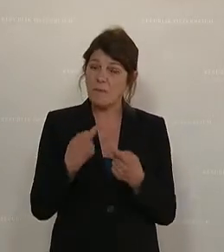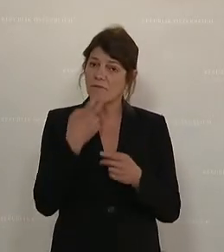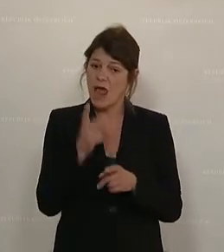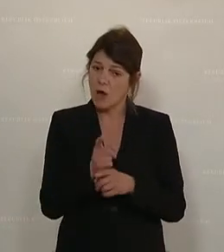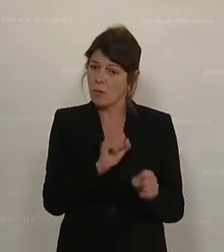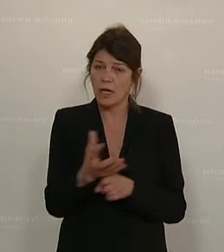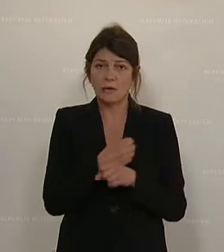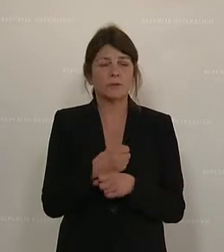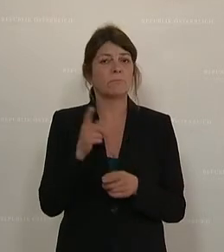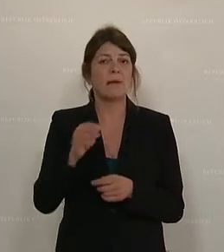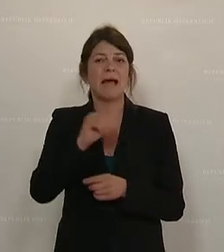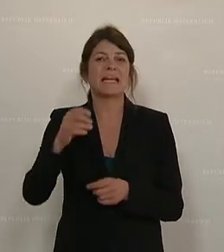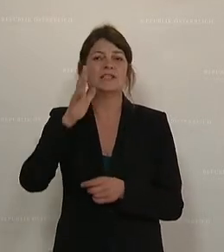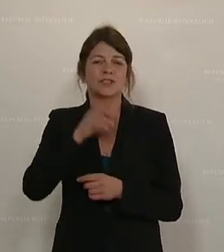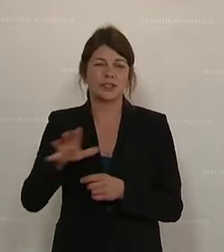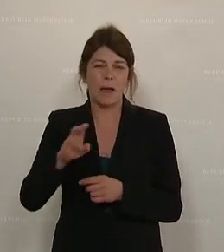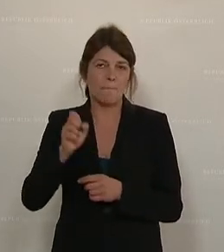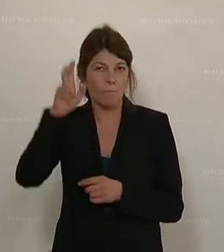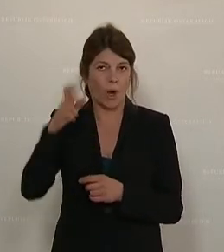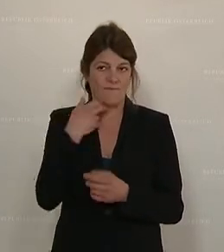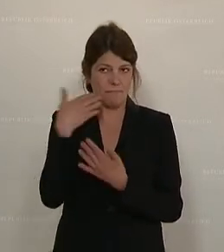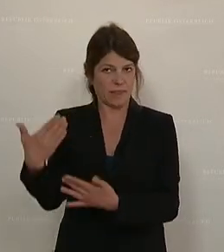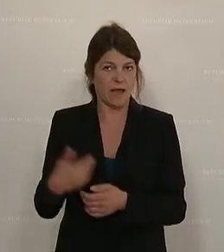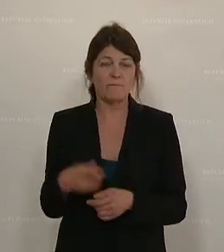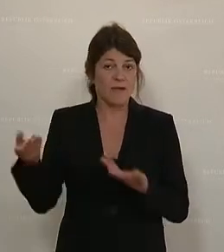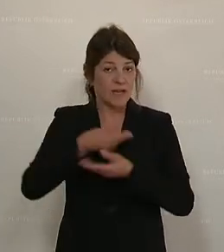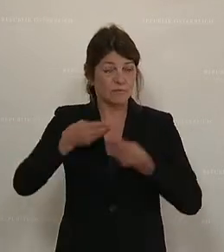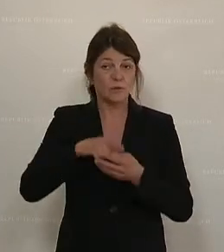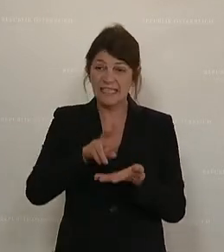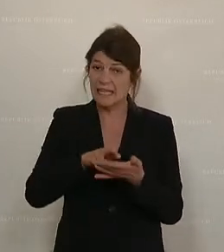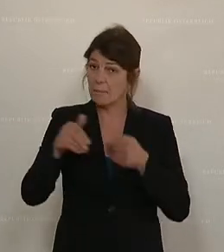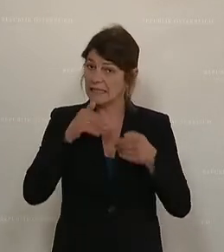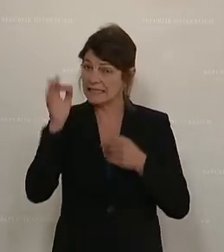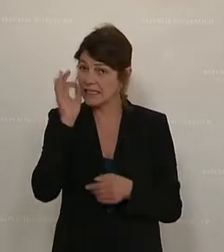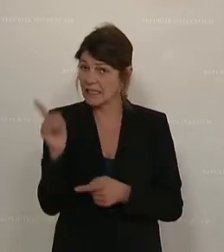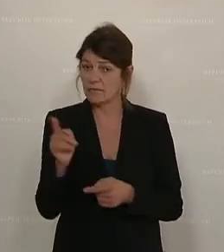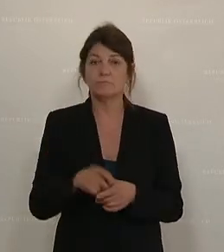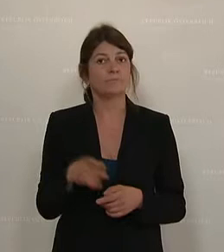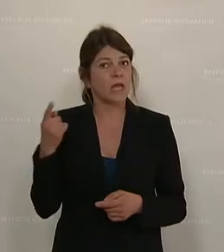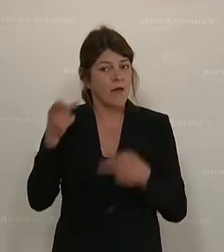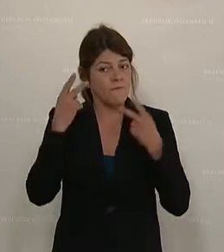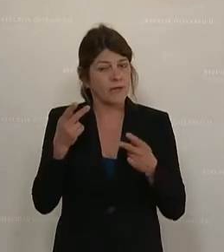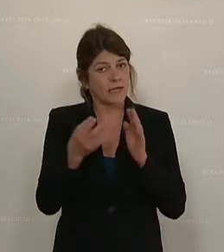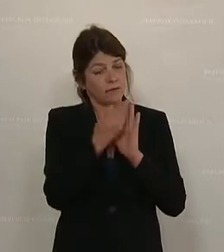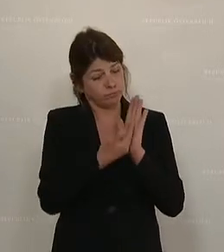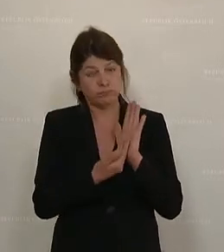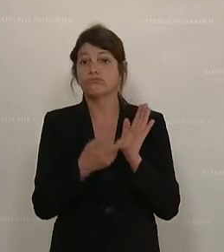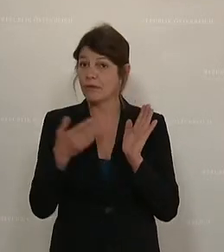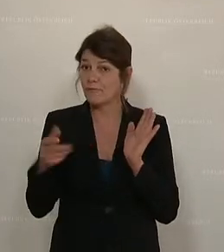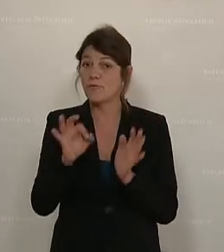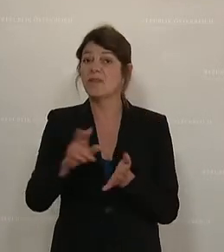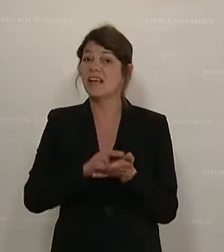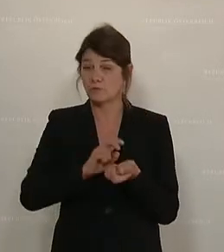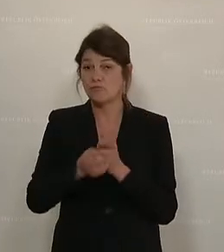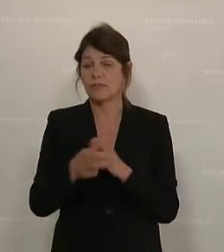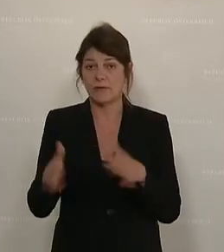auch nutzen, um mich bei Margarete Schramböck zu bedanken. Als Wirtschafts und Digitalisierungsministerin hat sie wichtige Azehnte in der Digitalisierung